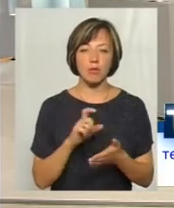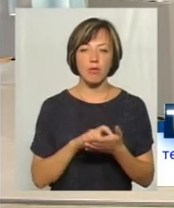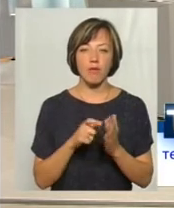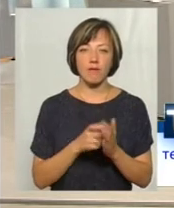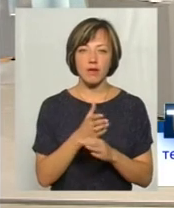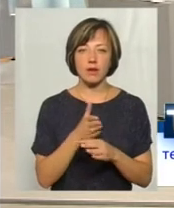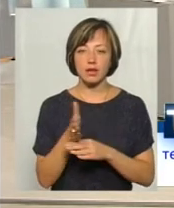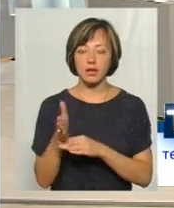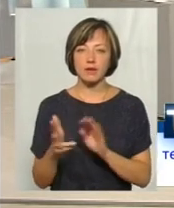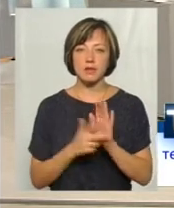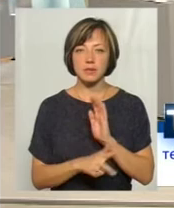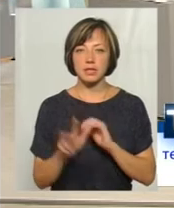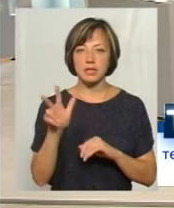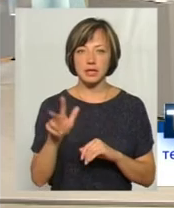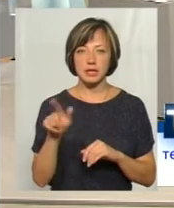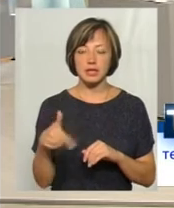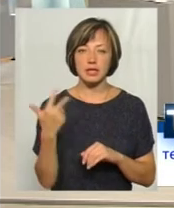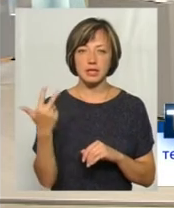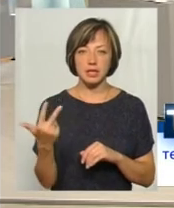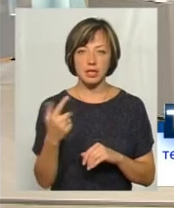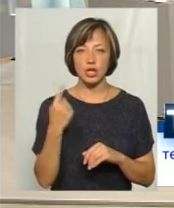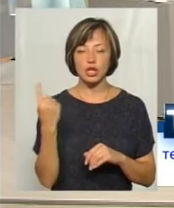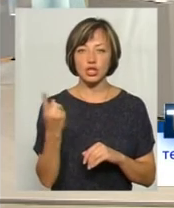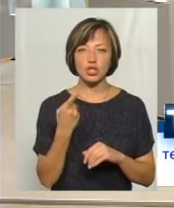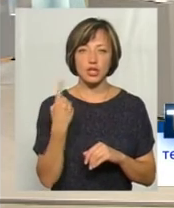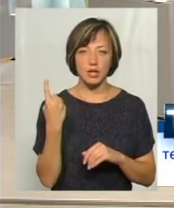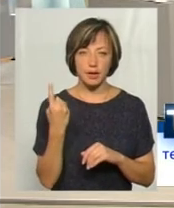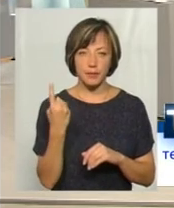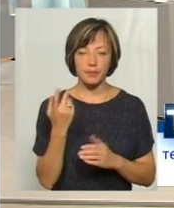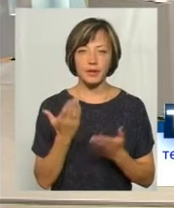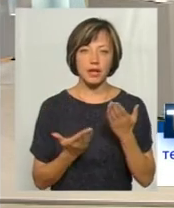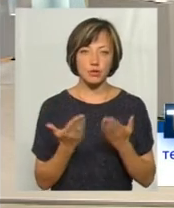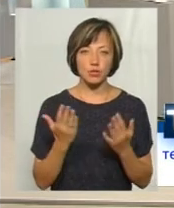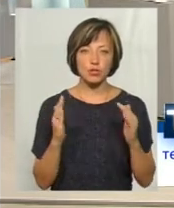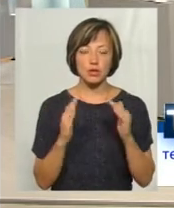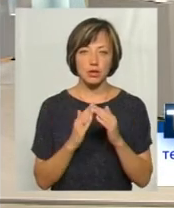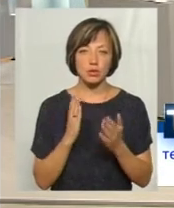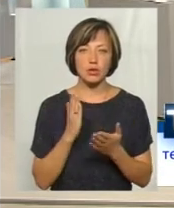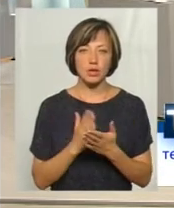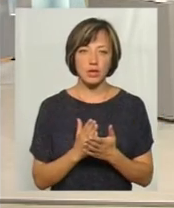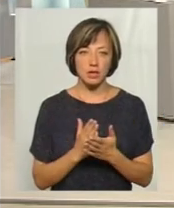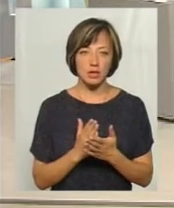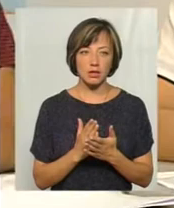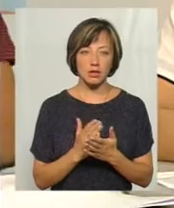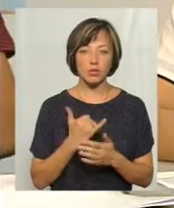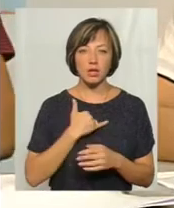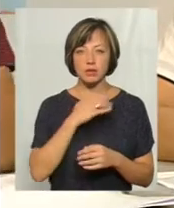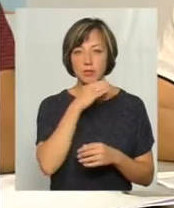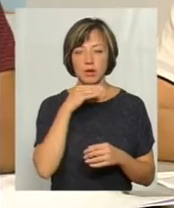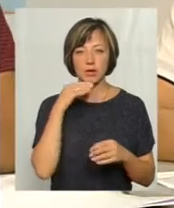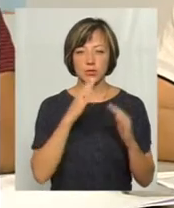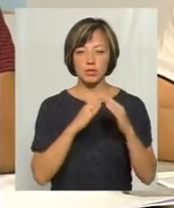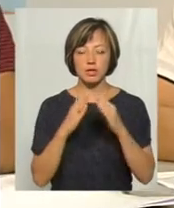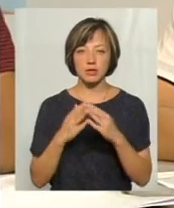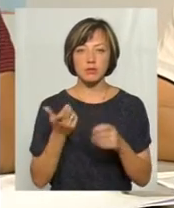83,3 лічильників. Якщо в будинку є, у нас багато таких будинків, в принципі,